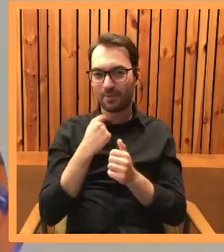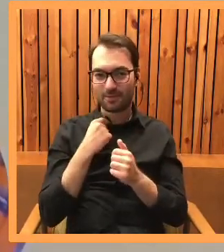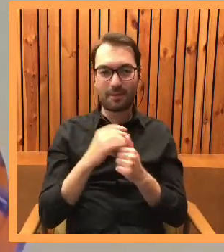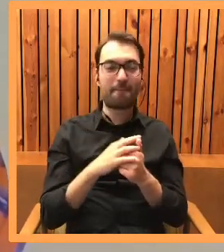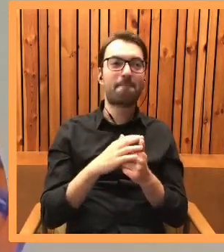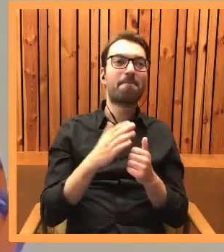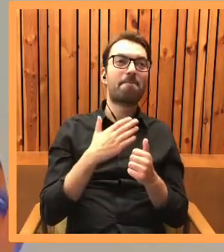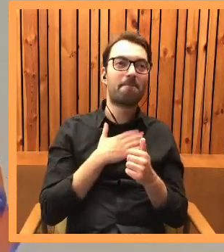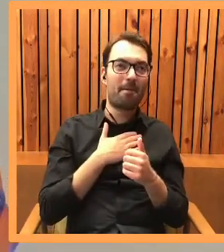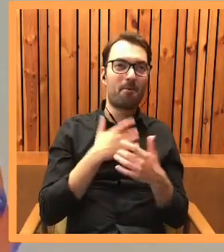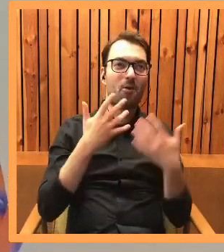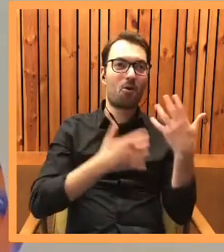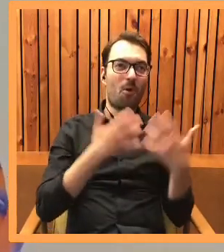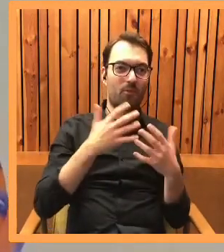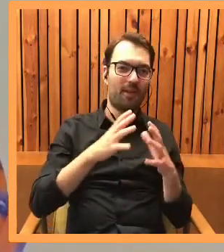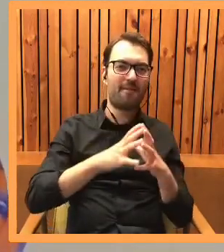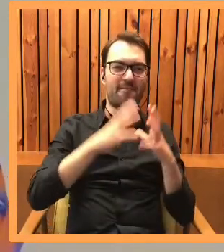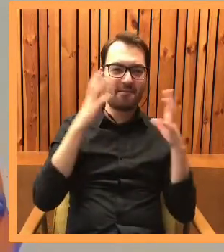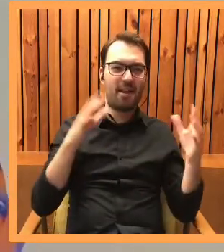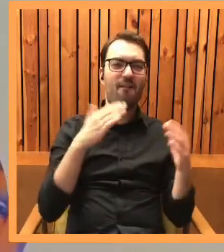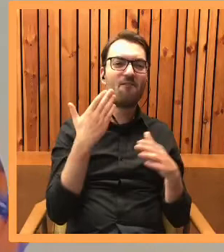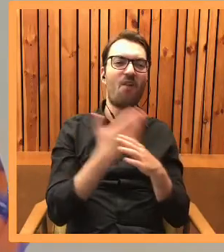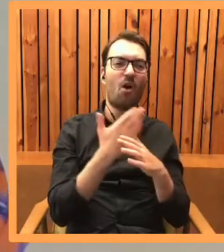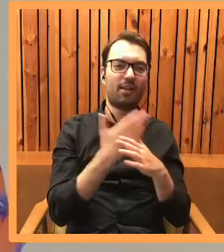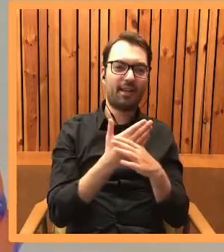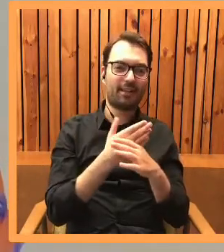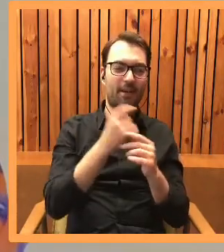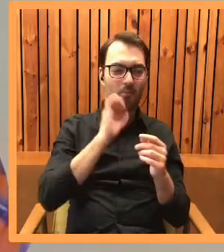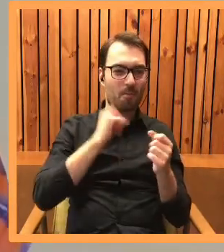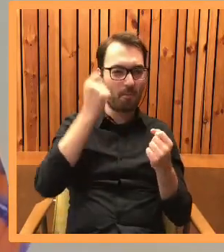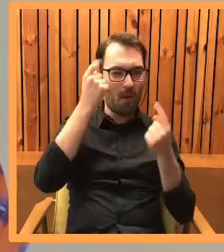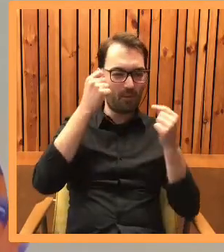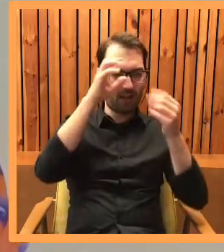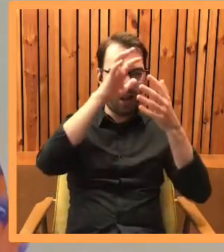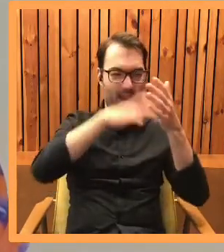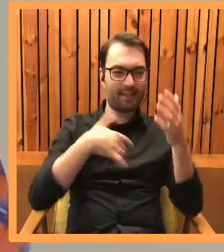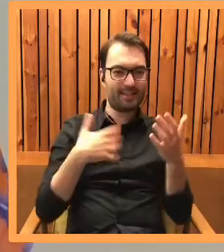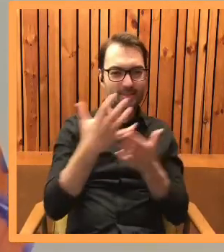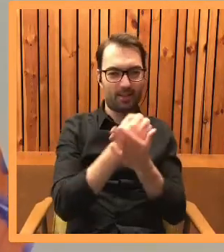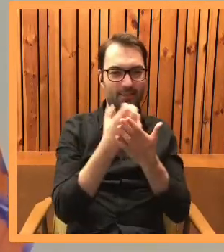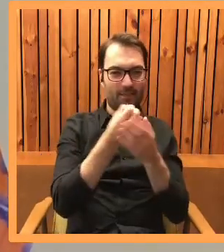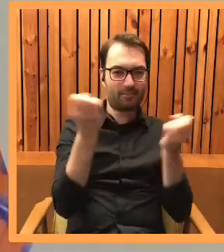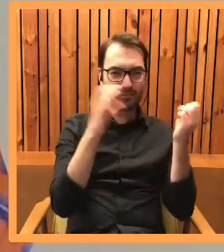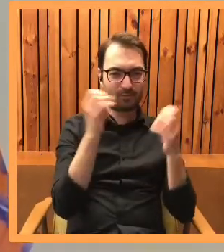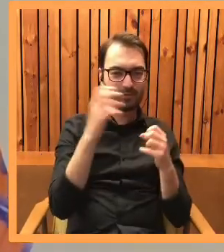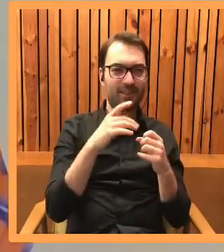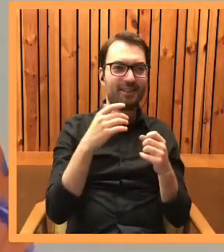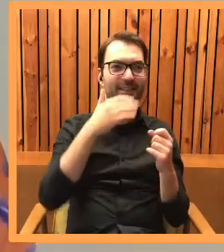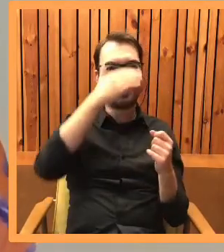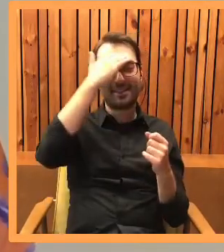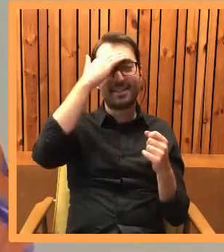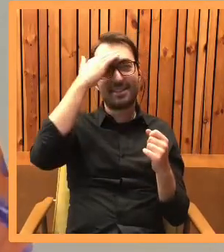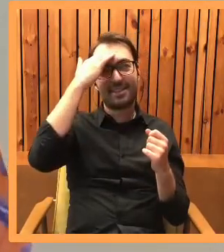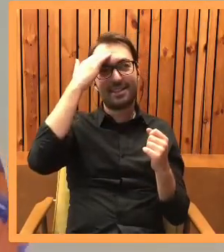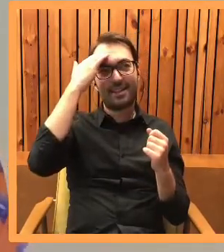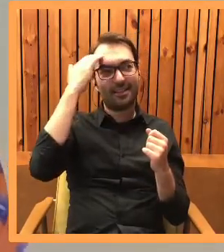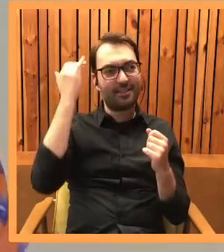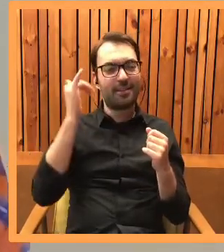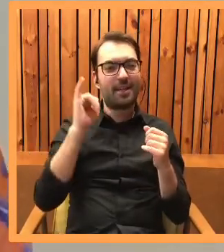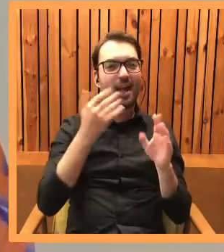Mam na komputerze taki olbrzymi folder z pomysłami, które kolekcjonuję, tylko nie wiem jeszcze do końca w jakiej